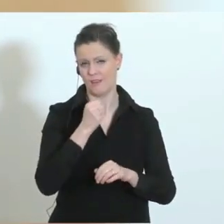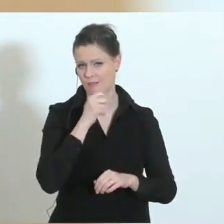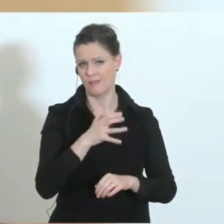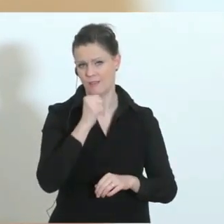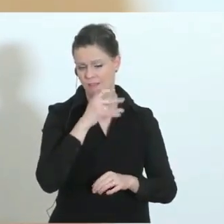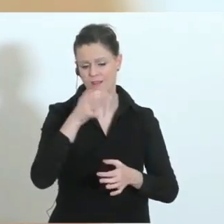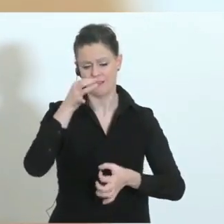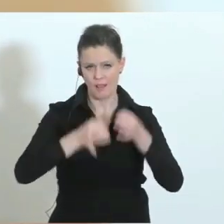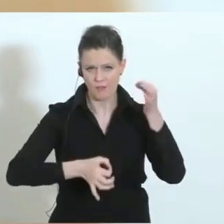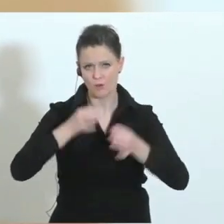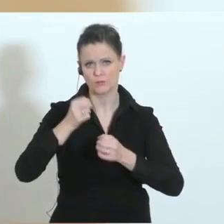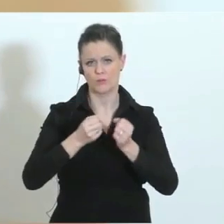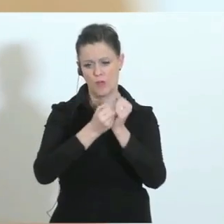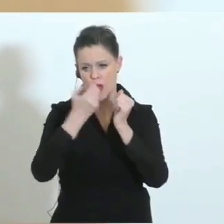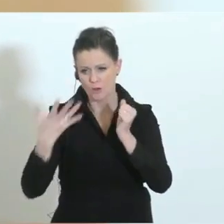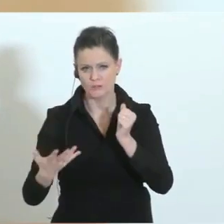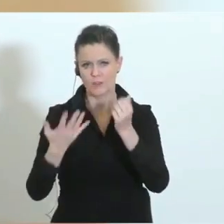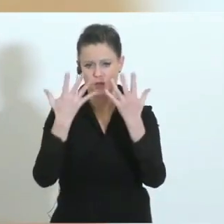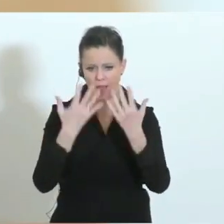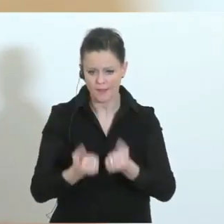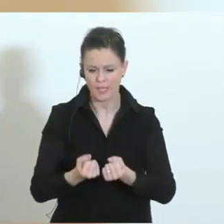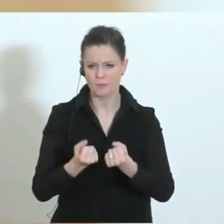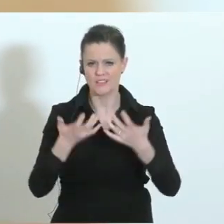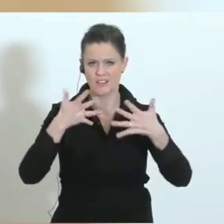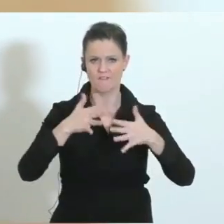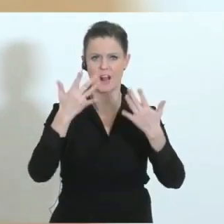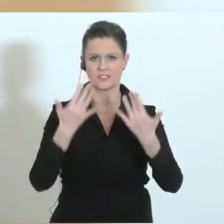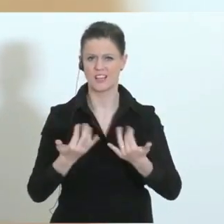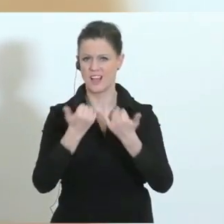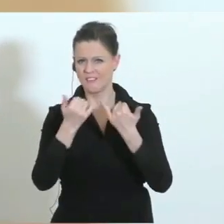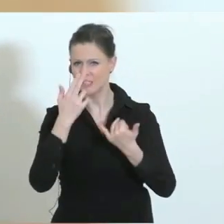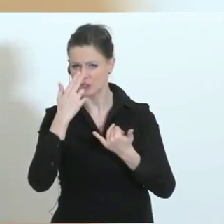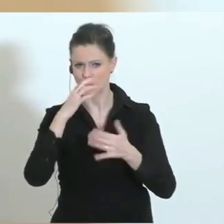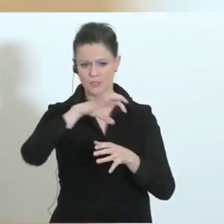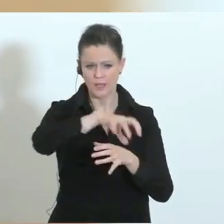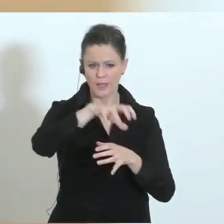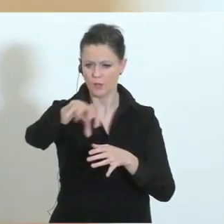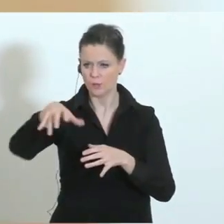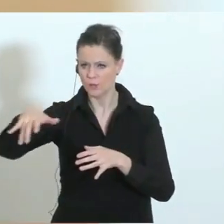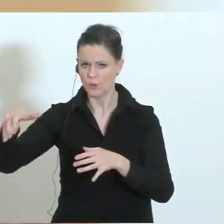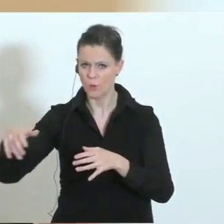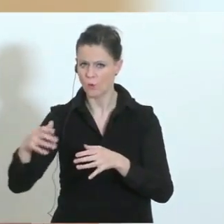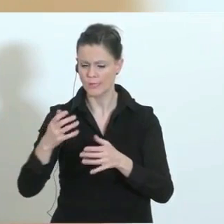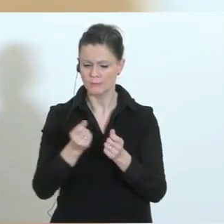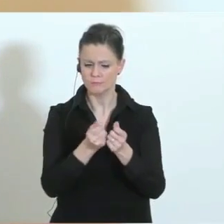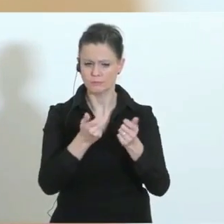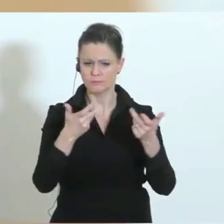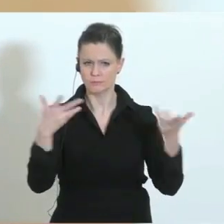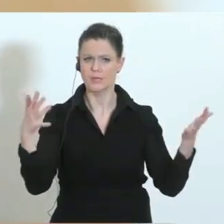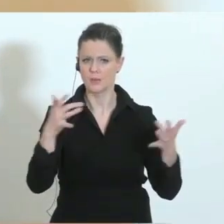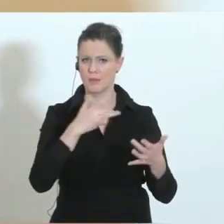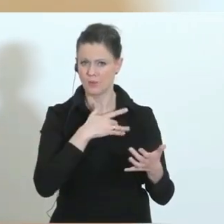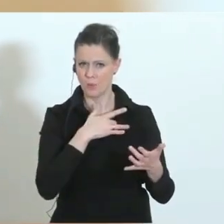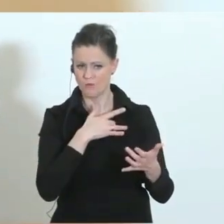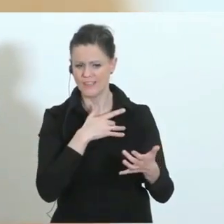evaluiert. Wie entwickeln sich die Fallzahlen? Haben wir konkrete Cluster? Wie wird das von der Behörde eingeschätzt? Ist da ein